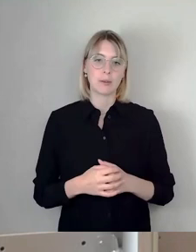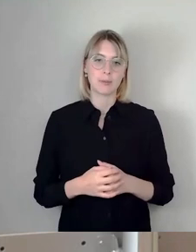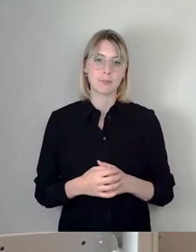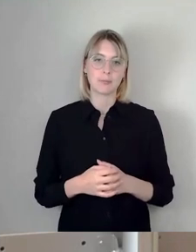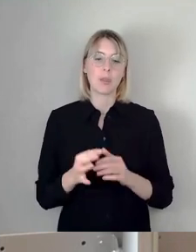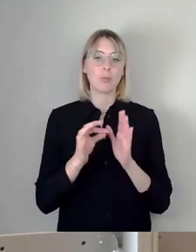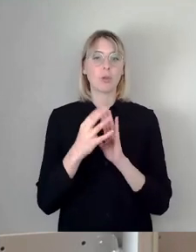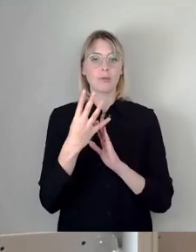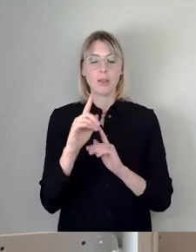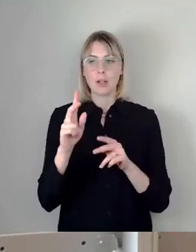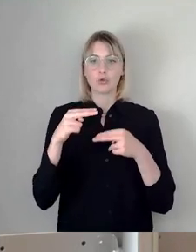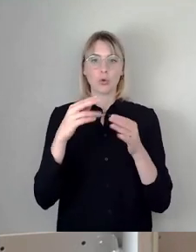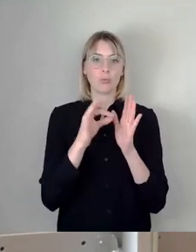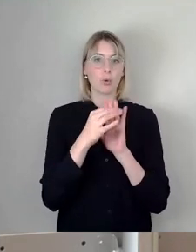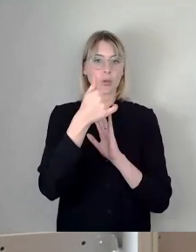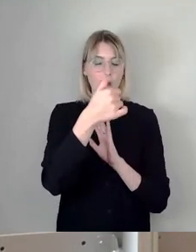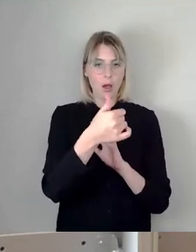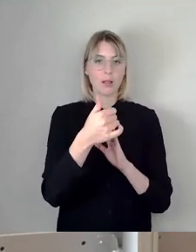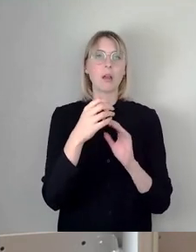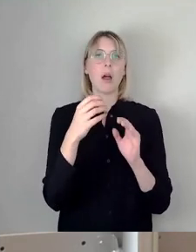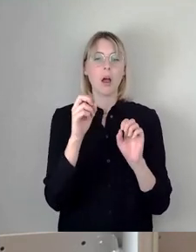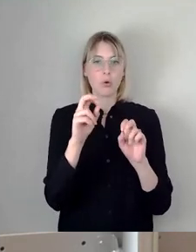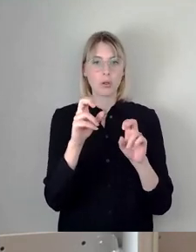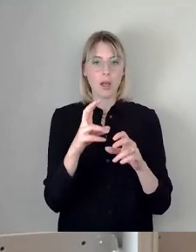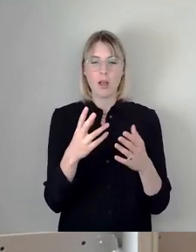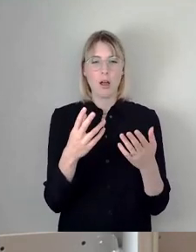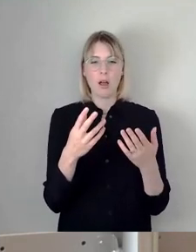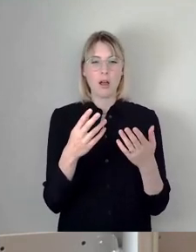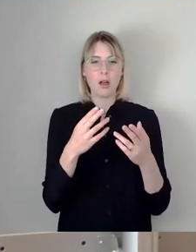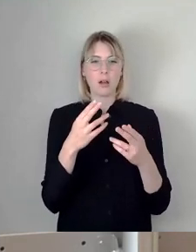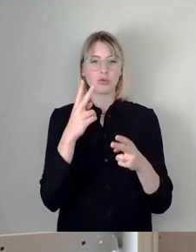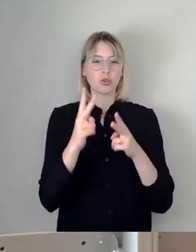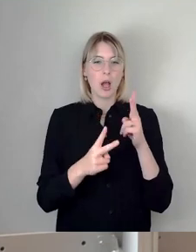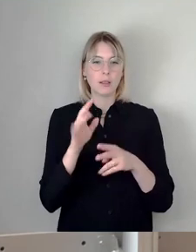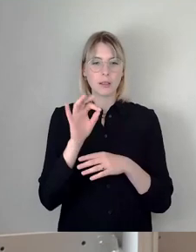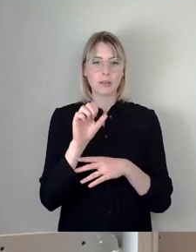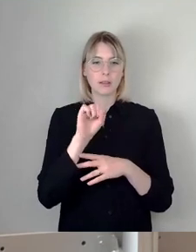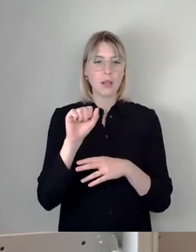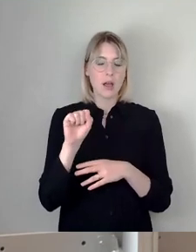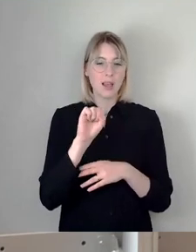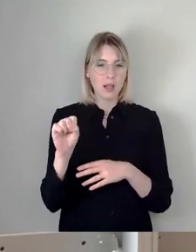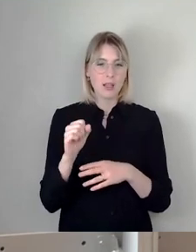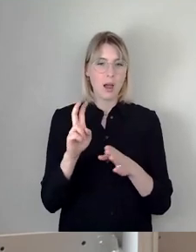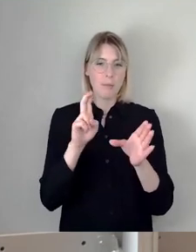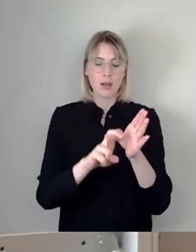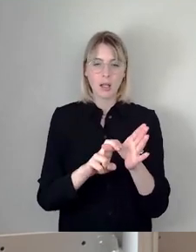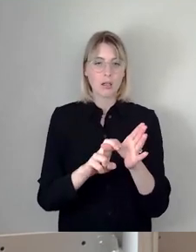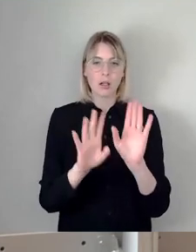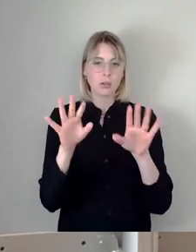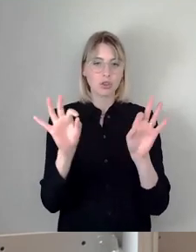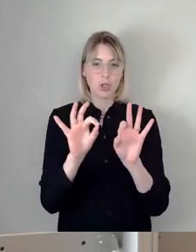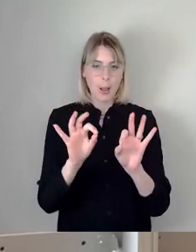1 zurück. Aha, das macht keinen Schaden, da Saena beizutreten und dann natürlich noch Fördermittel zu beantragen,